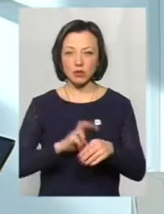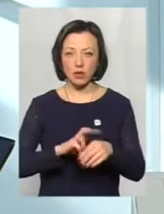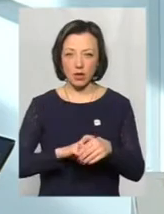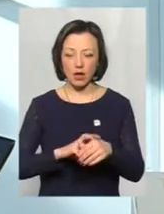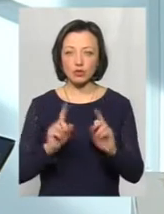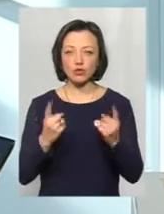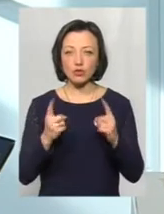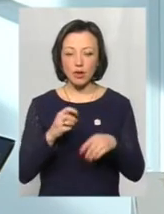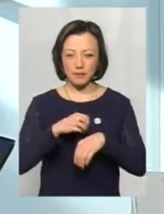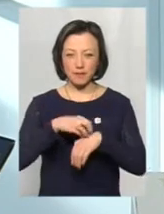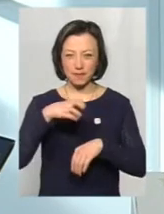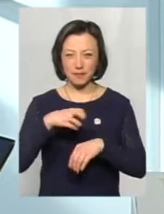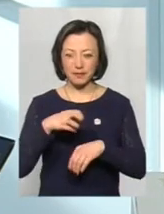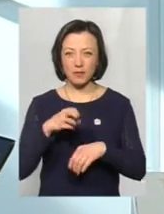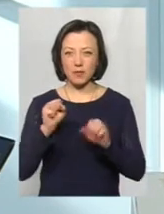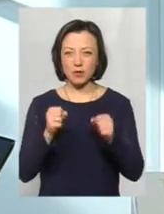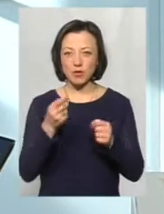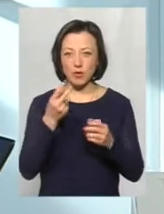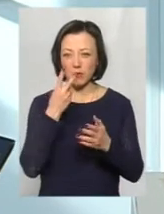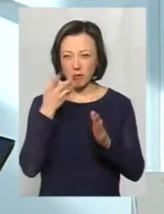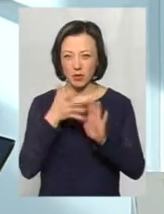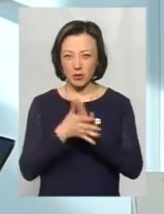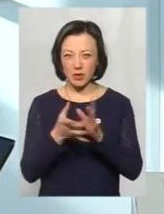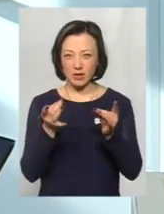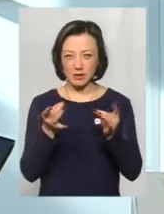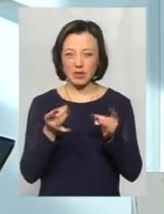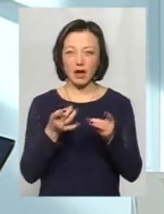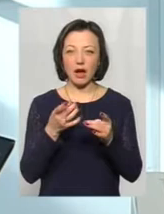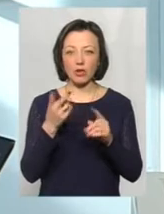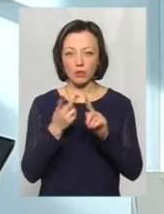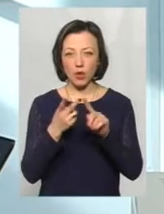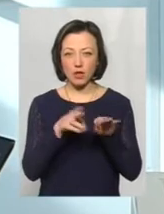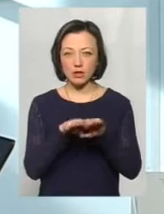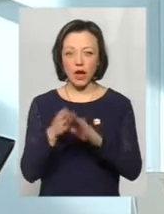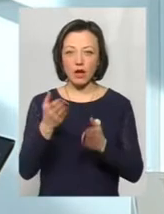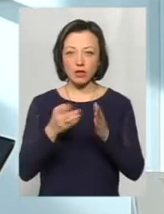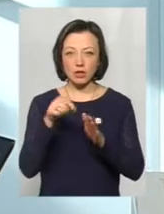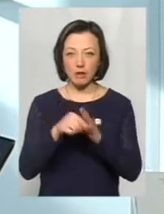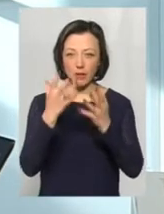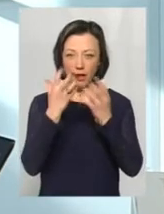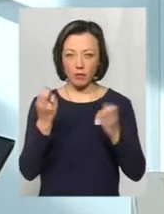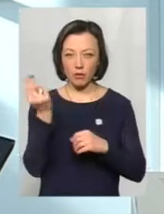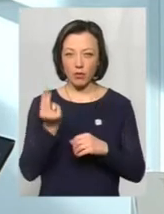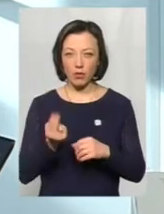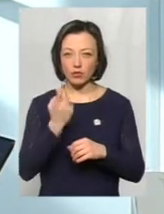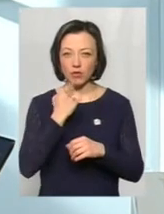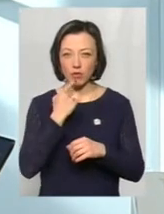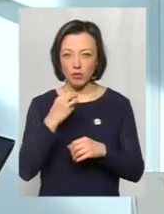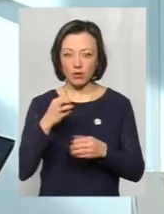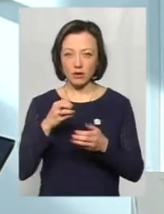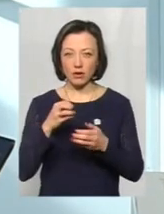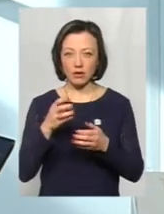тому що міхурі можуть бути з прозорою рідиною, це друга ступінь. А якщо там темного кольору червона,